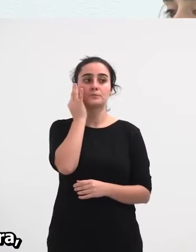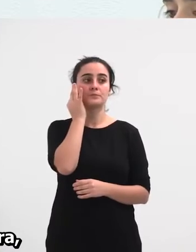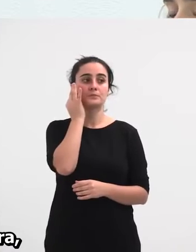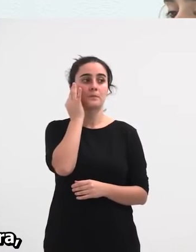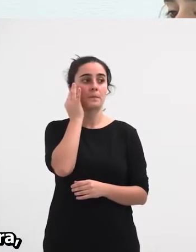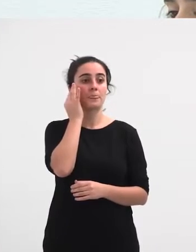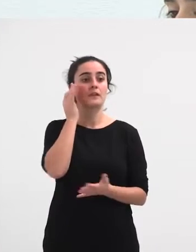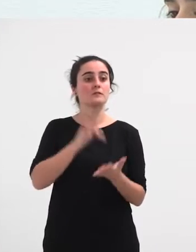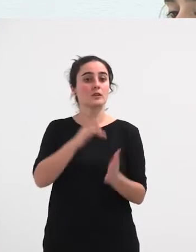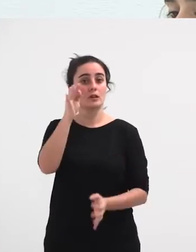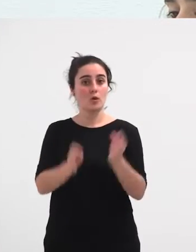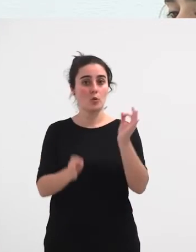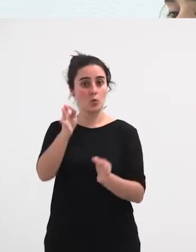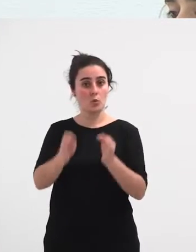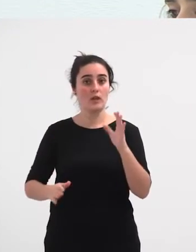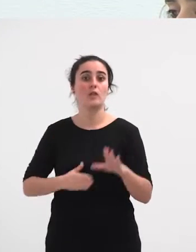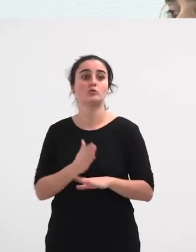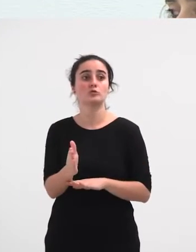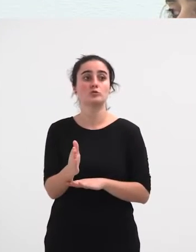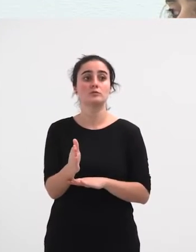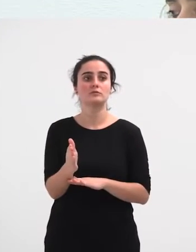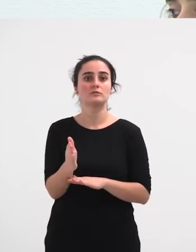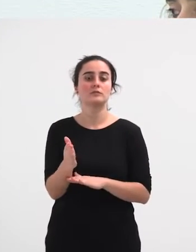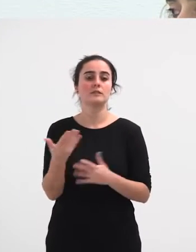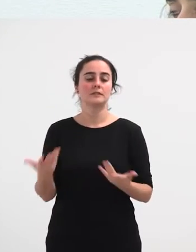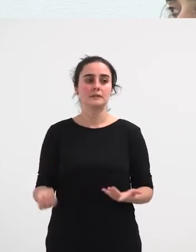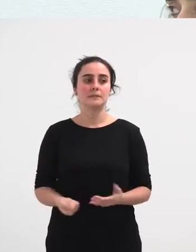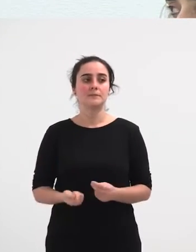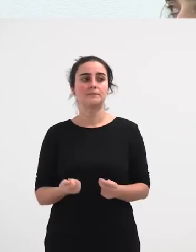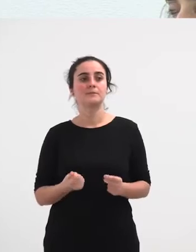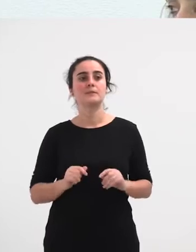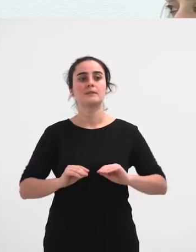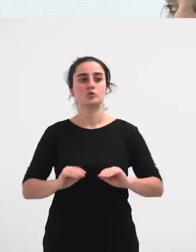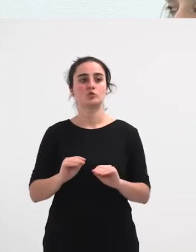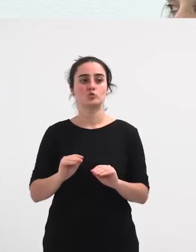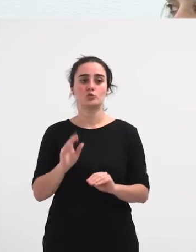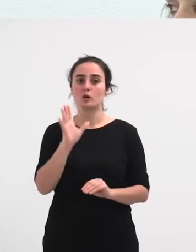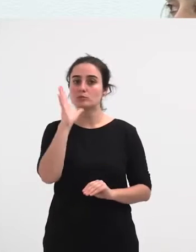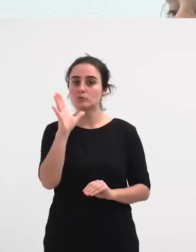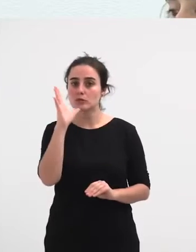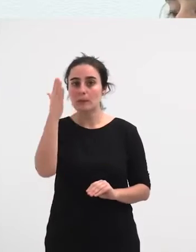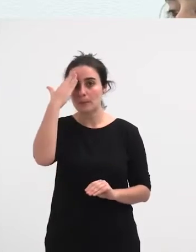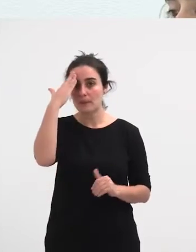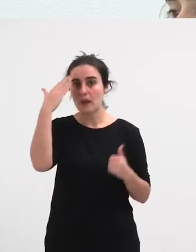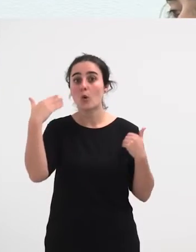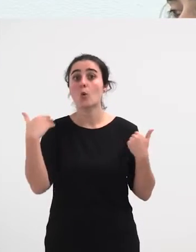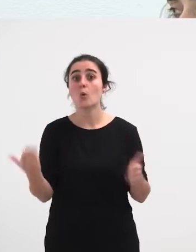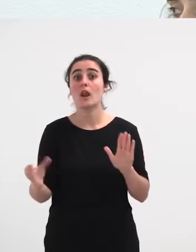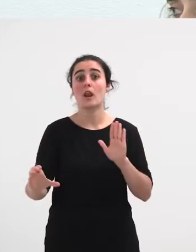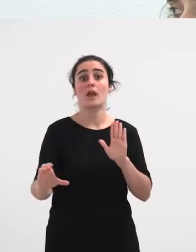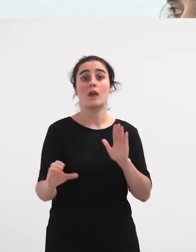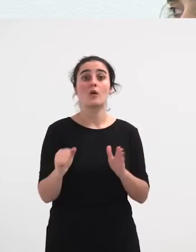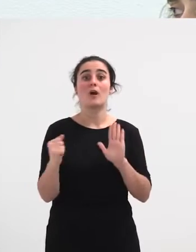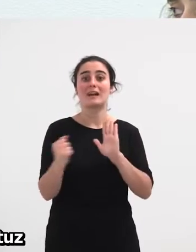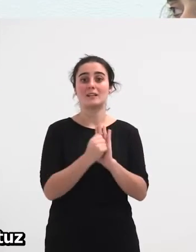epaitegietara, eta euren argudio nagusia zen konstituzioaren amalagugarren